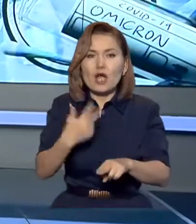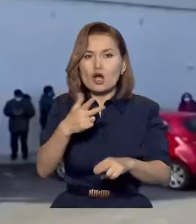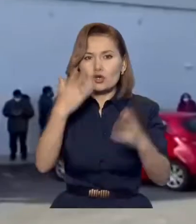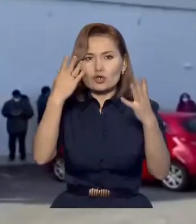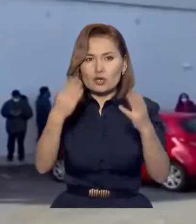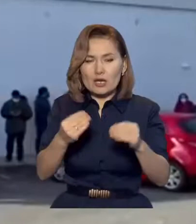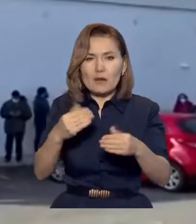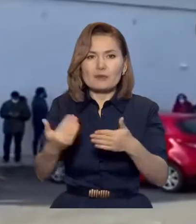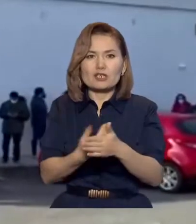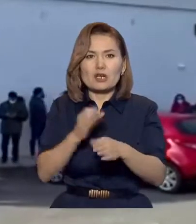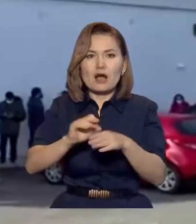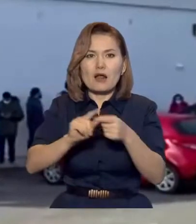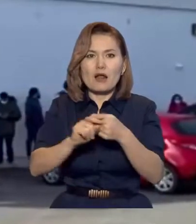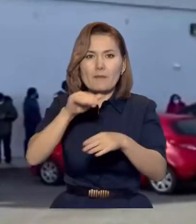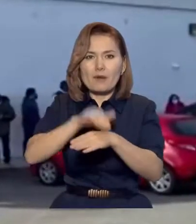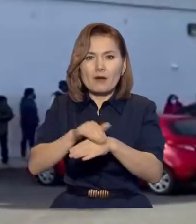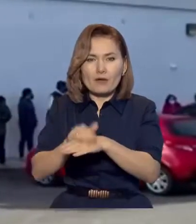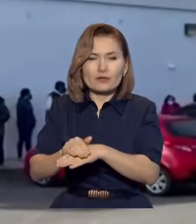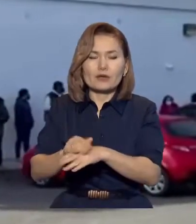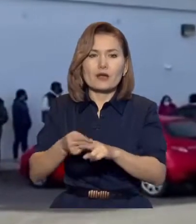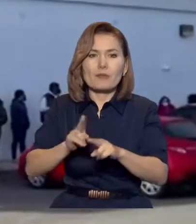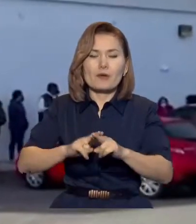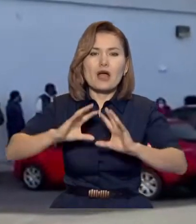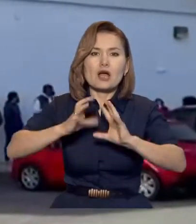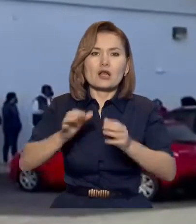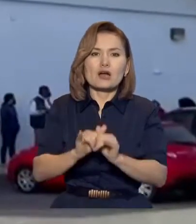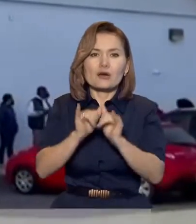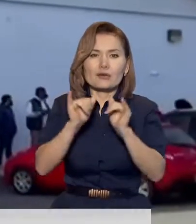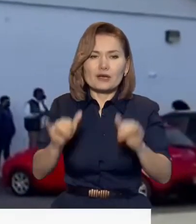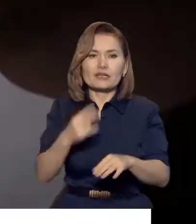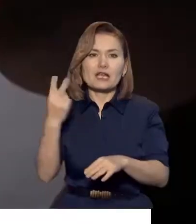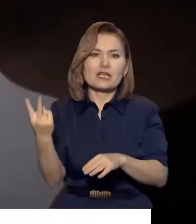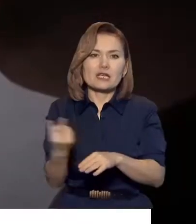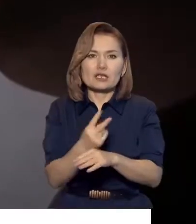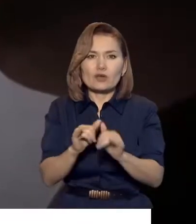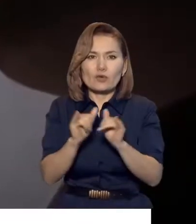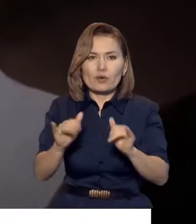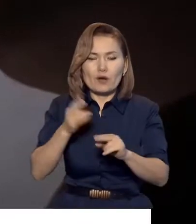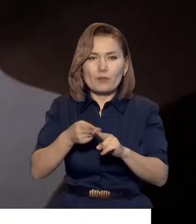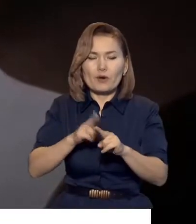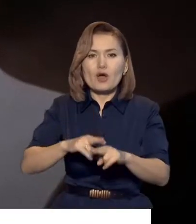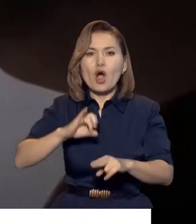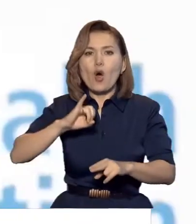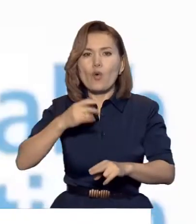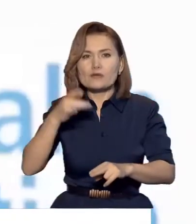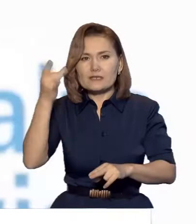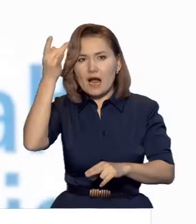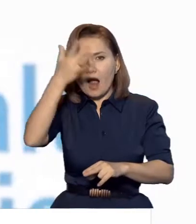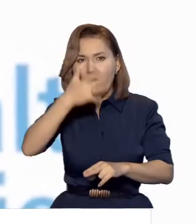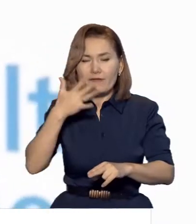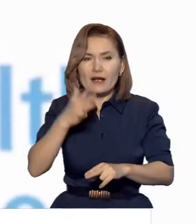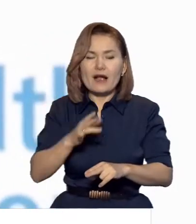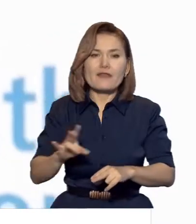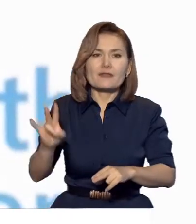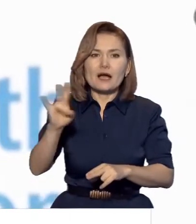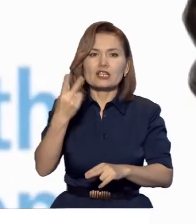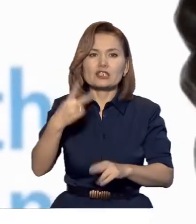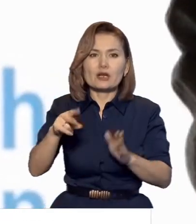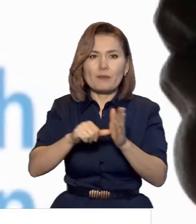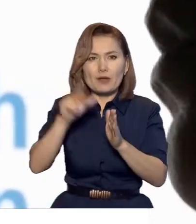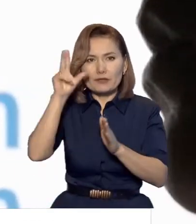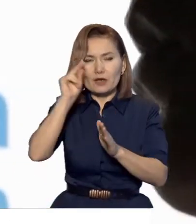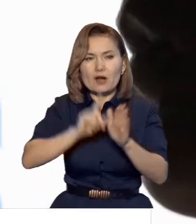күнде жаңа инфекцияны жықтыру ұқиғалары жер шарында екі есе көбеймек. Ковидтың бұл түрі 13-түгі Африкадан Қарашаның 26